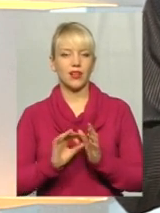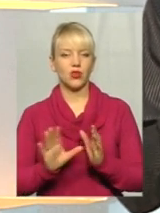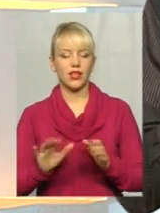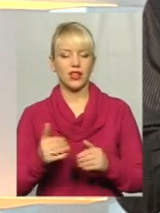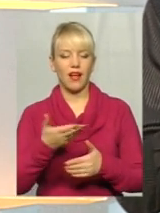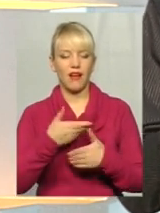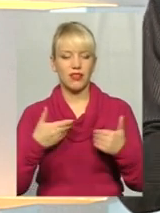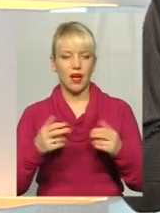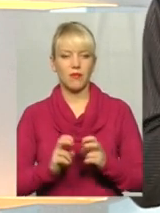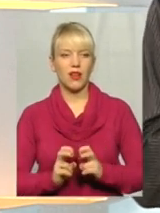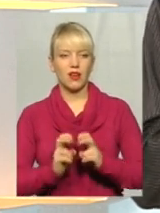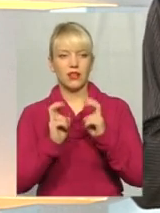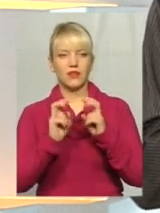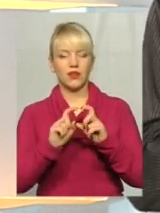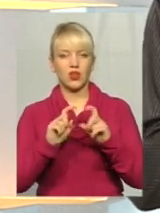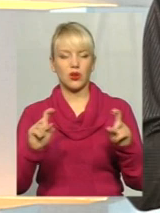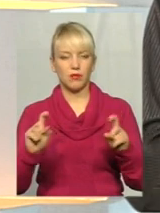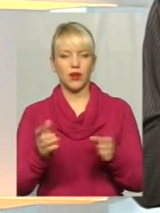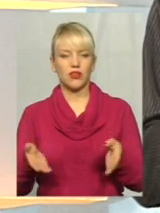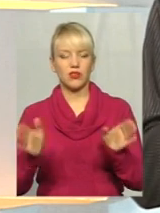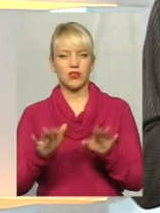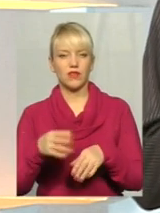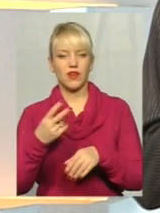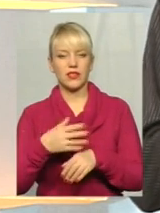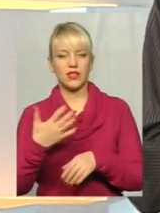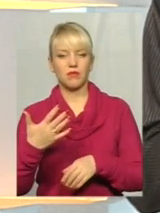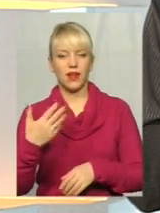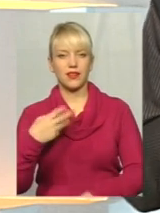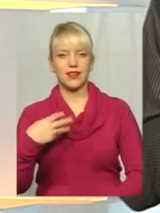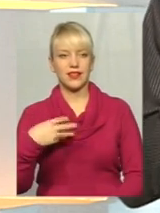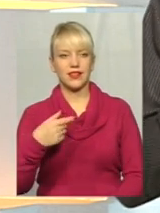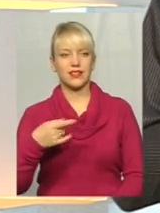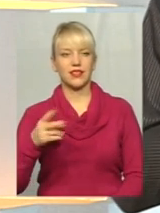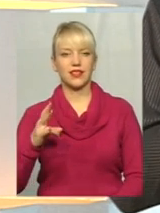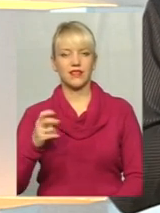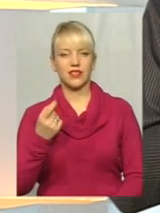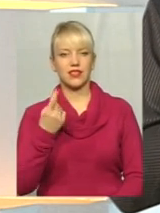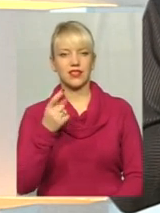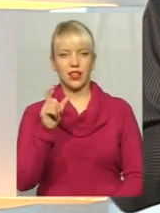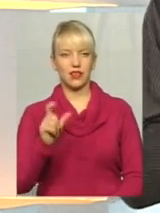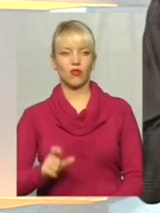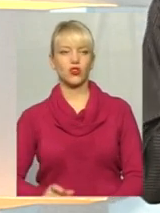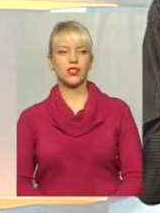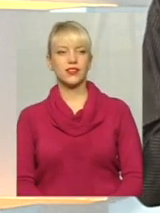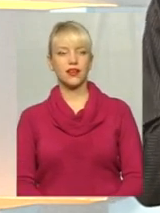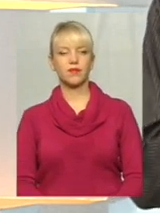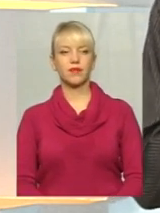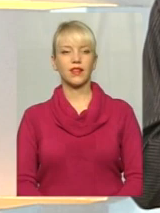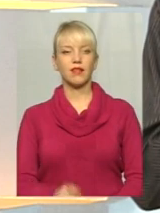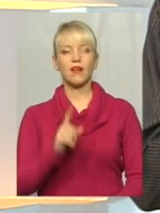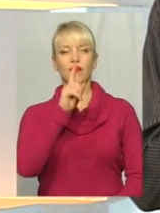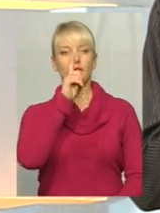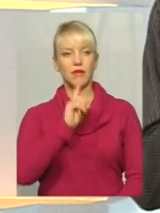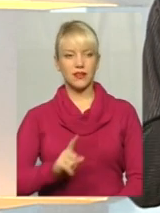залишається в порядку 25-30 гривень жильця. Це в місяць. В